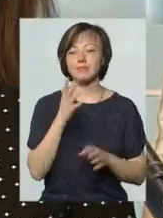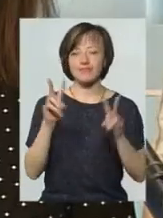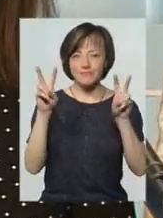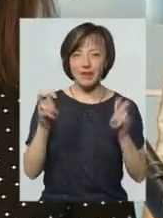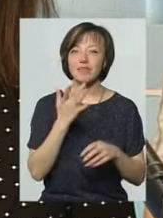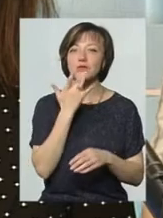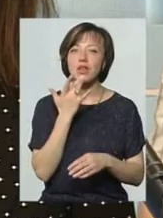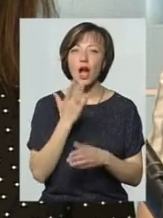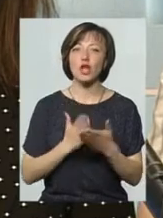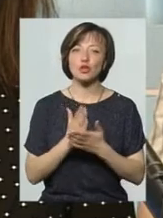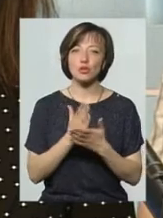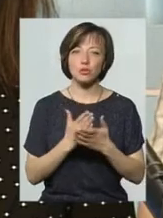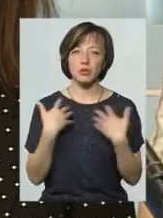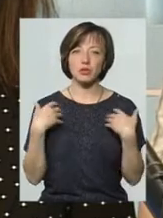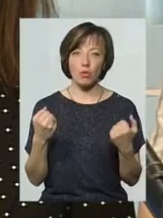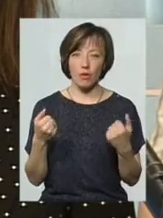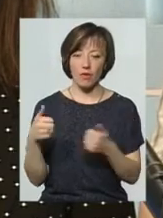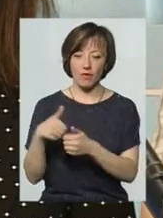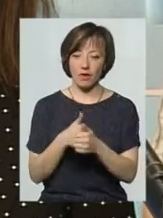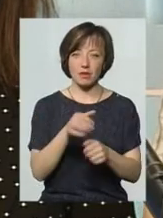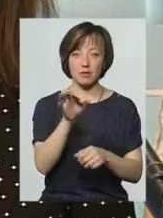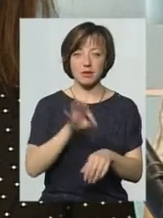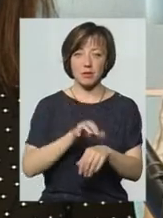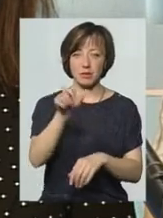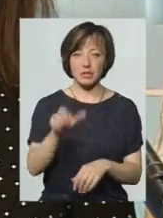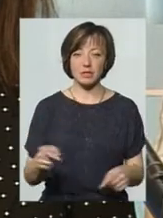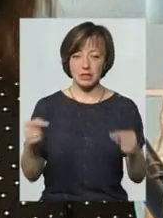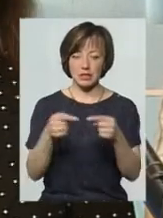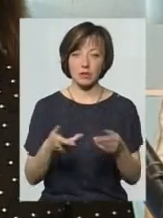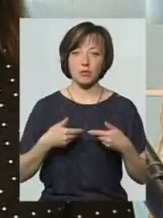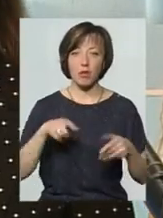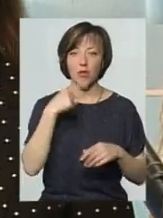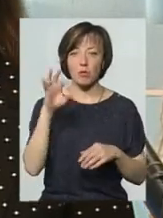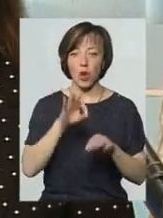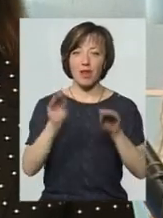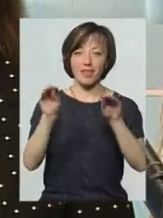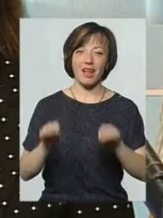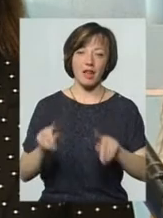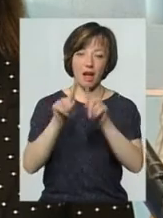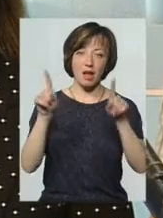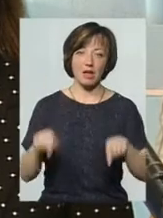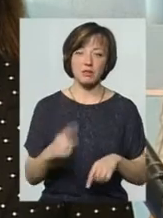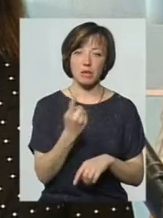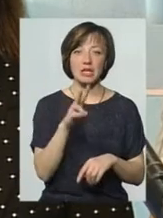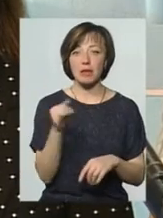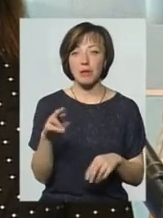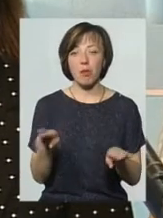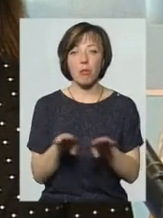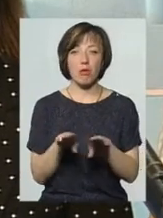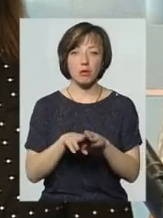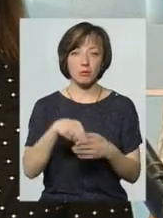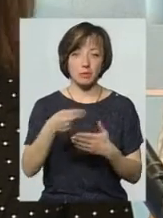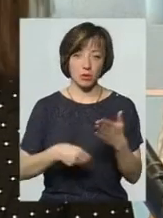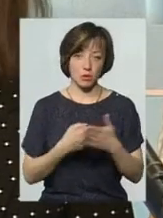віртуально ходять за пацієнтом. І ми говорили вже про декларацію, яку мають з 1 липня нібито підписувати.